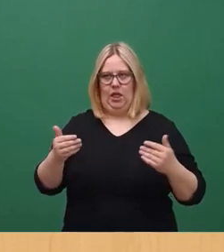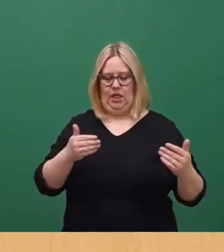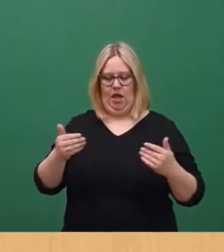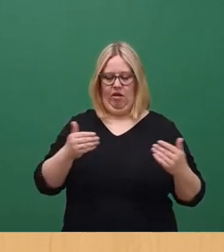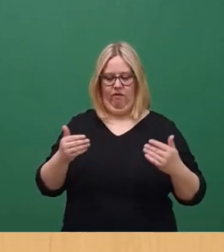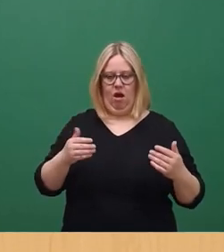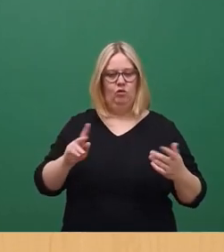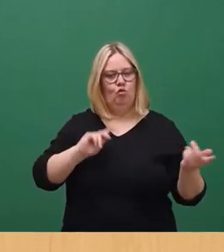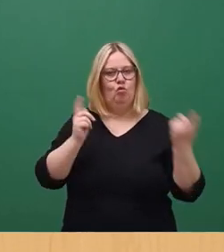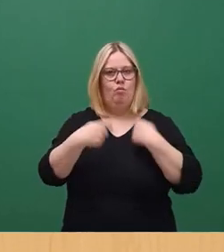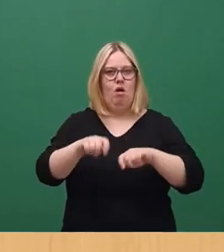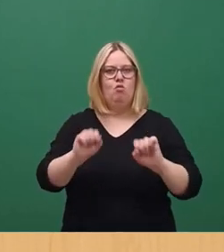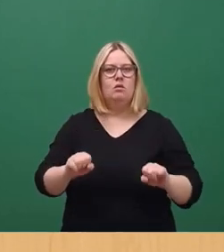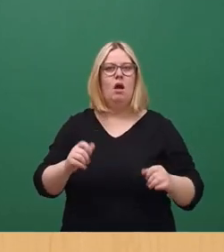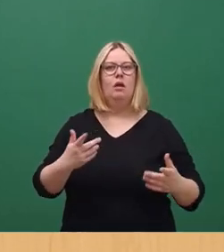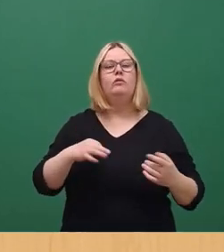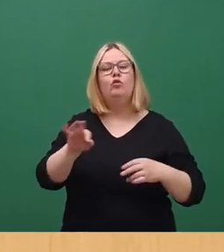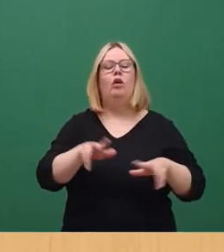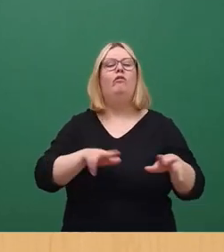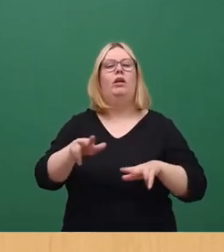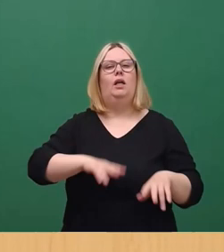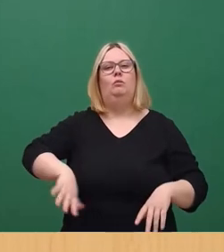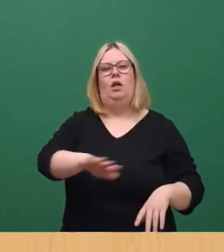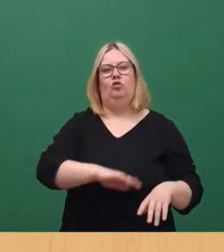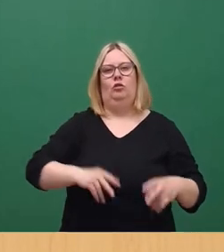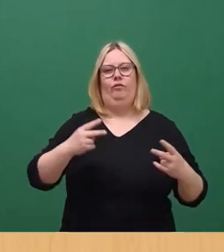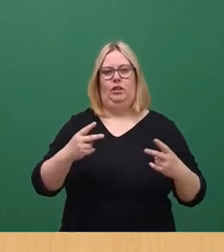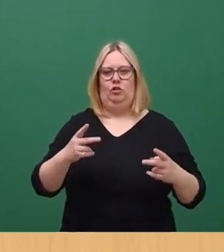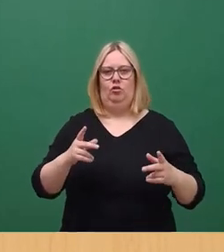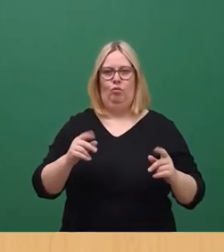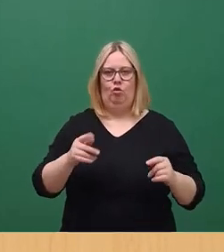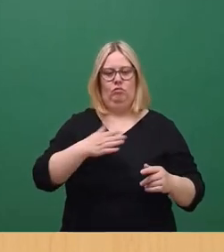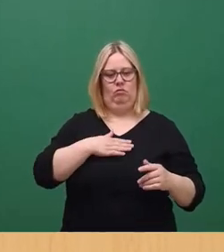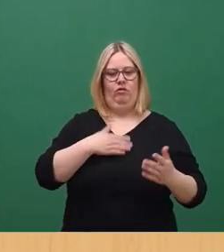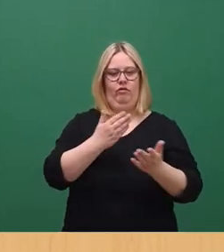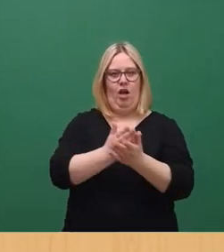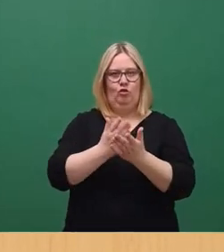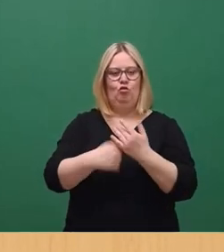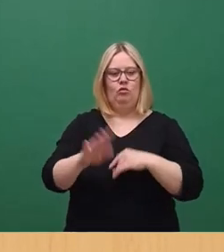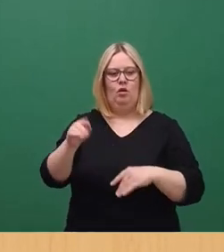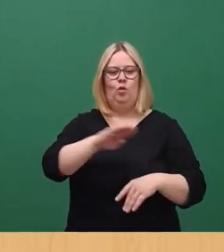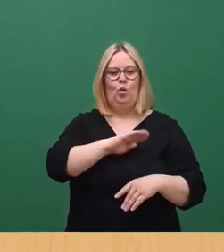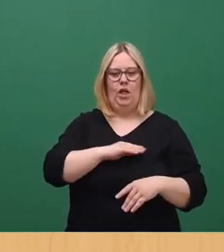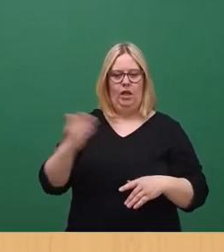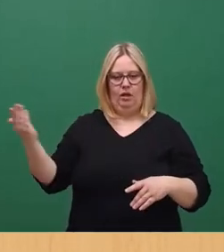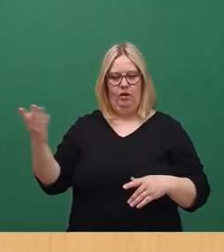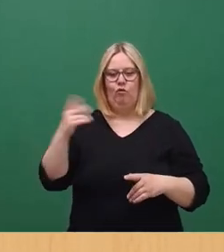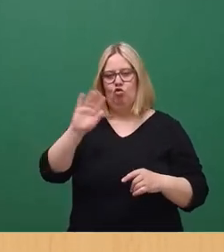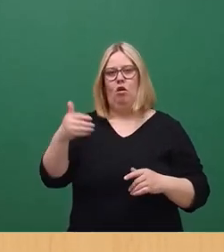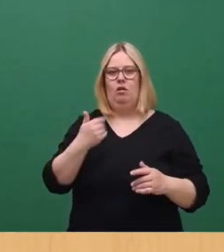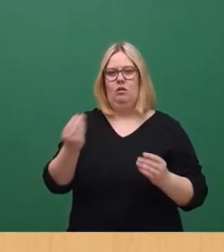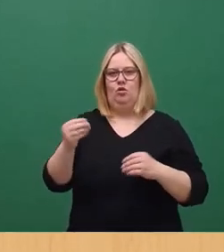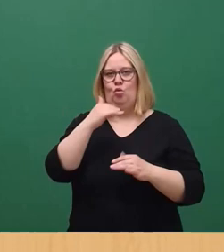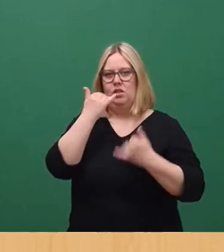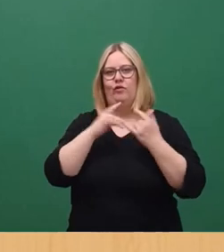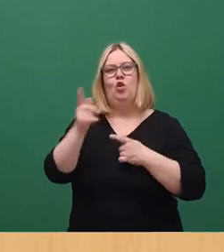Umbaumaßnahmen im Verkehrsbereich stattfinden können. Soweit von meiner Seite und Kollege Kühn wollte noch für den